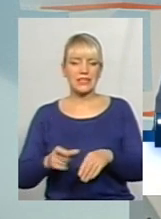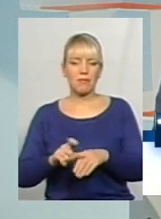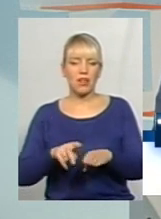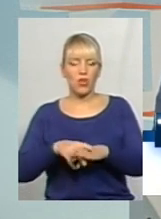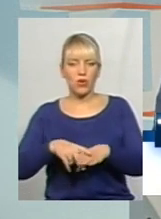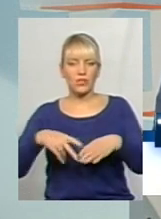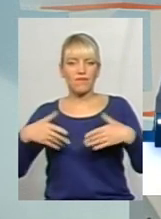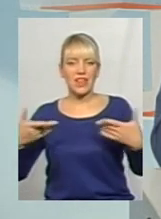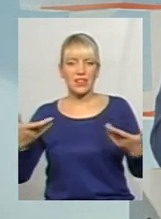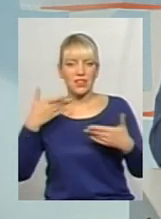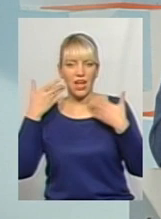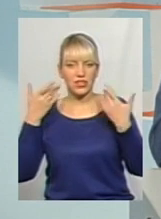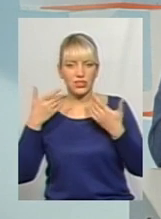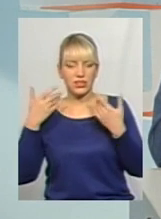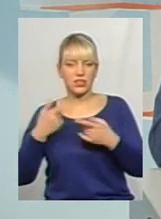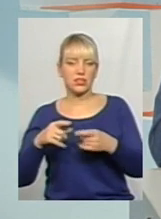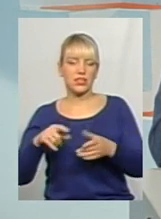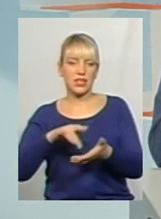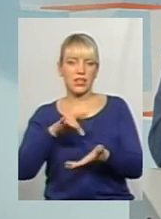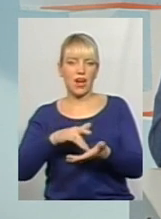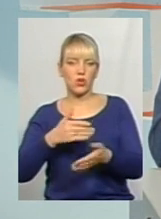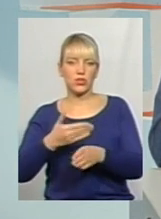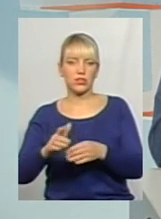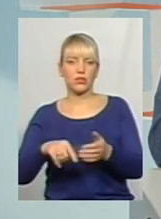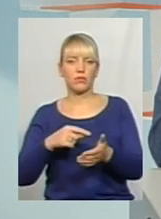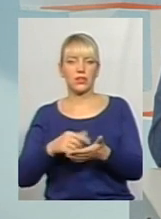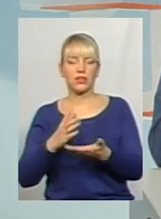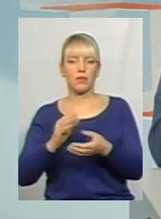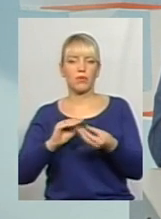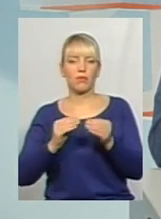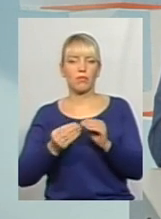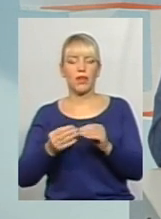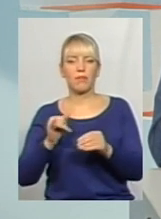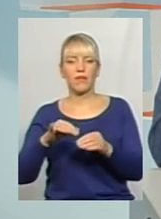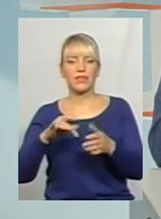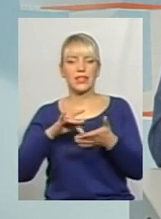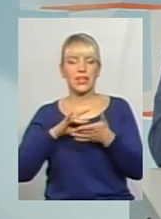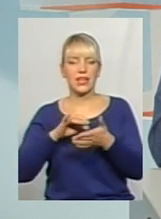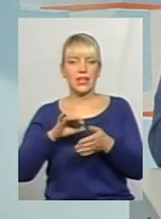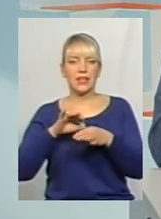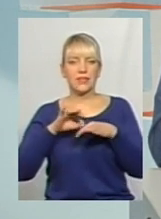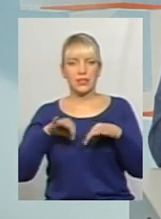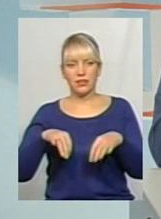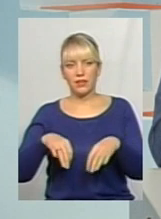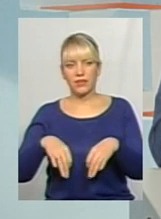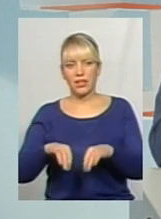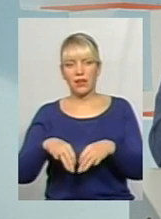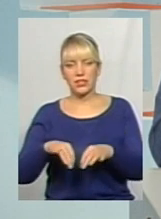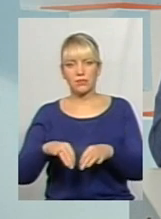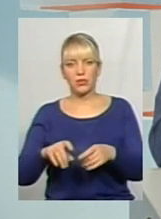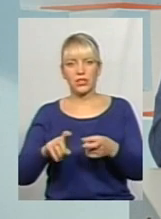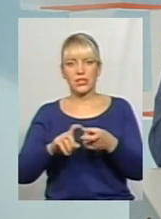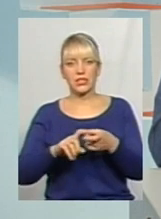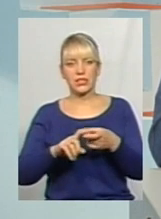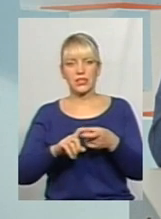На жаль, на сьогоднішній день є дуже велика проблема в транспортних розв'язках в місті, проте робота в даному напрямку також.